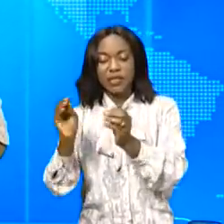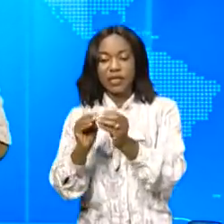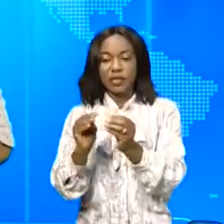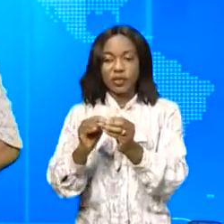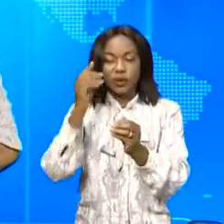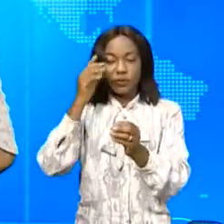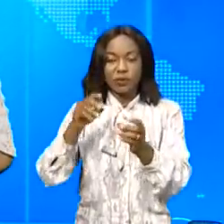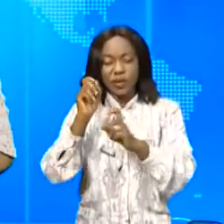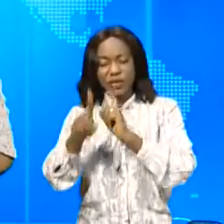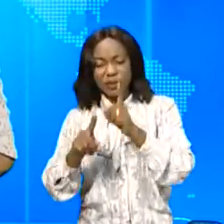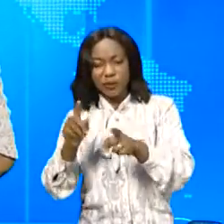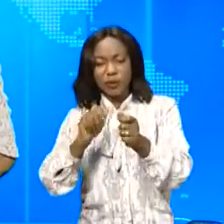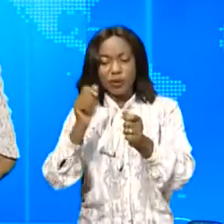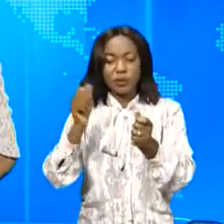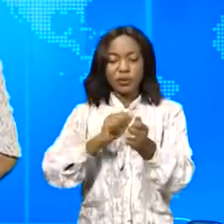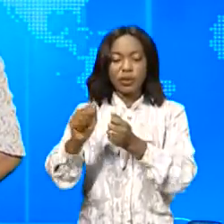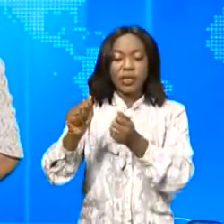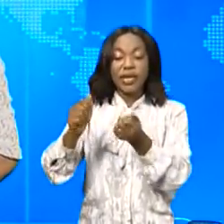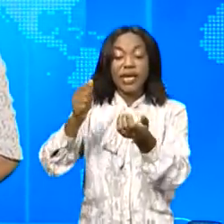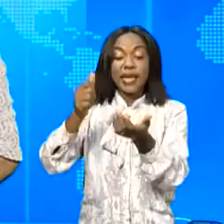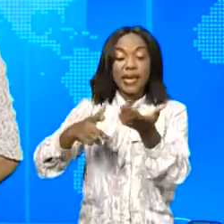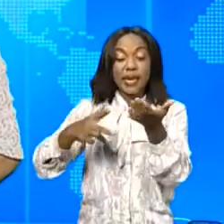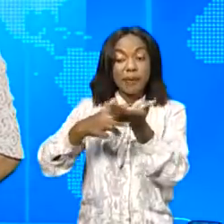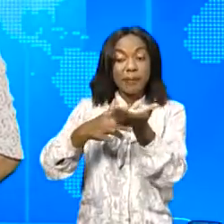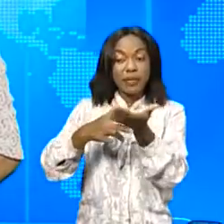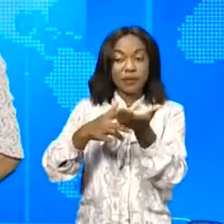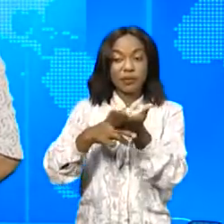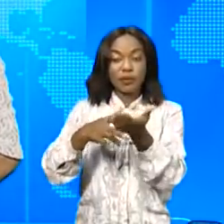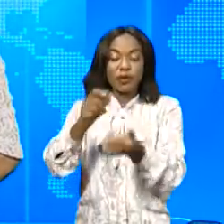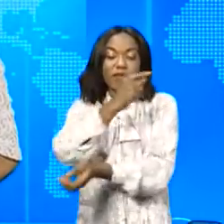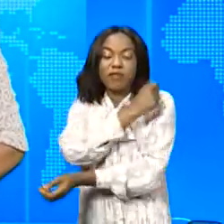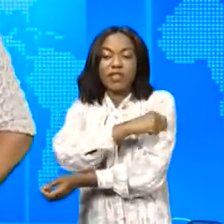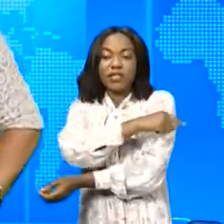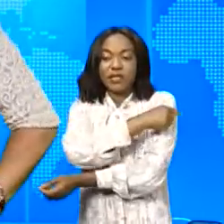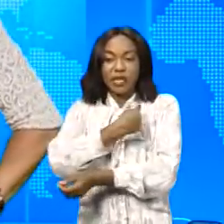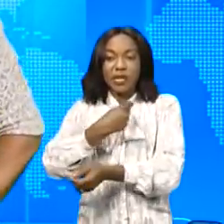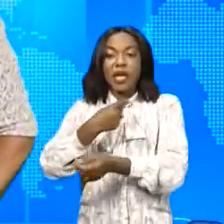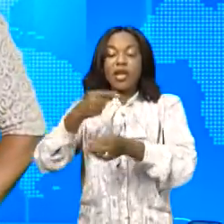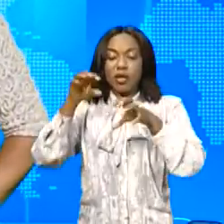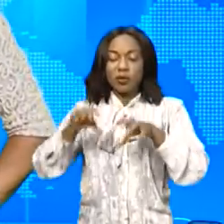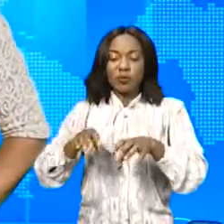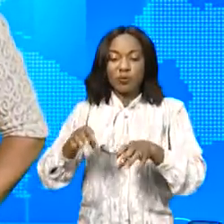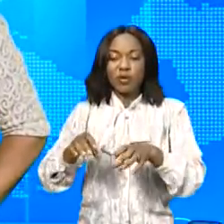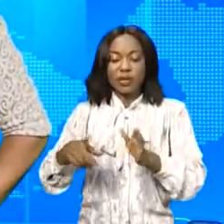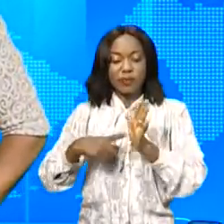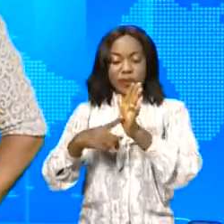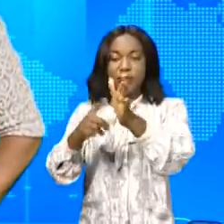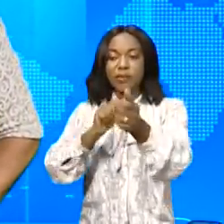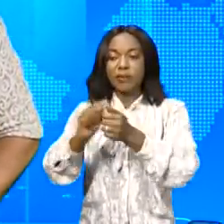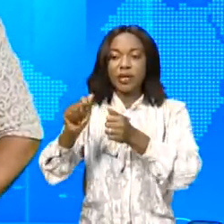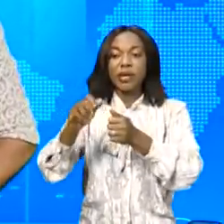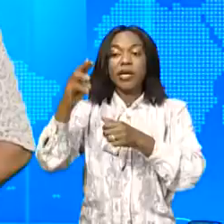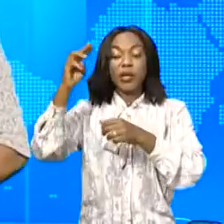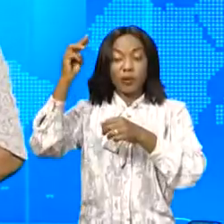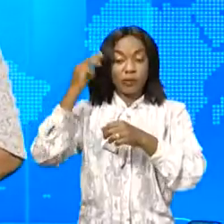donner leur quittus sur le passeport vaccinal. La RDC a été représentée par le ministre sortant des Transports et voies de communication